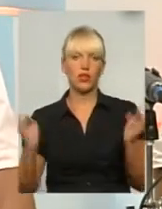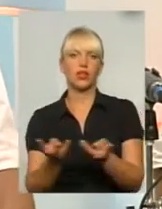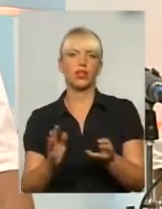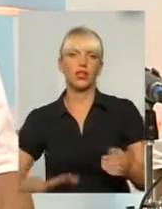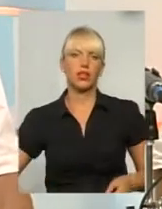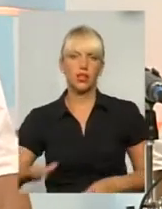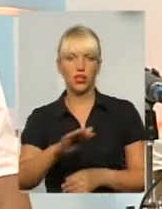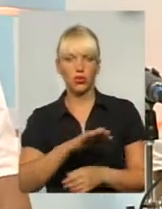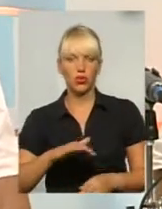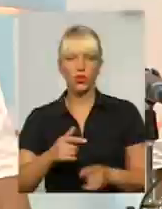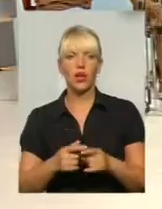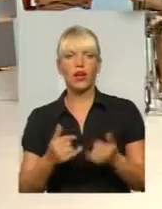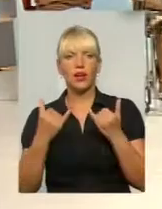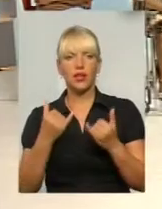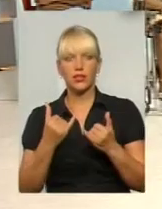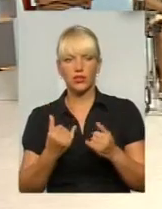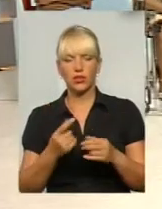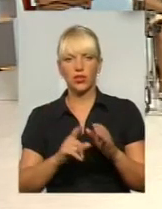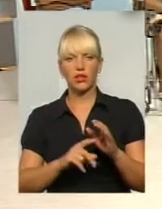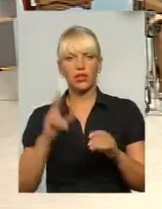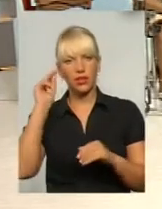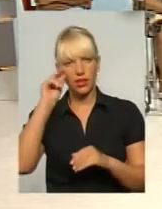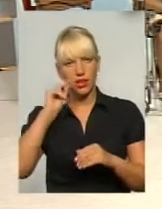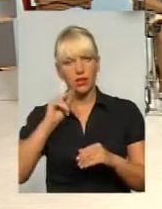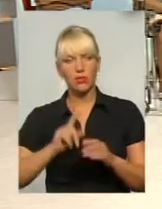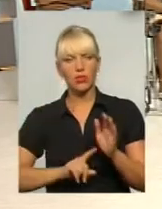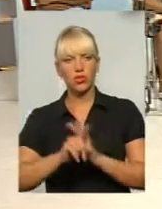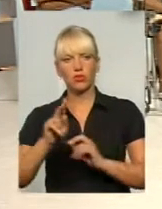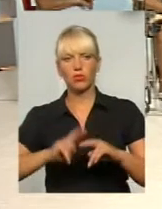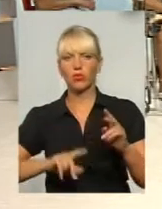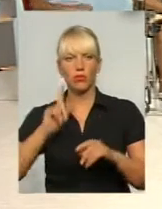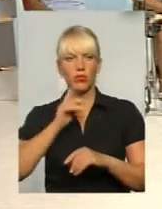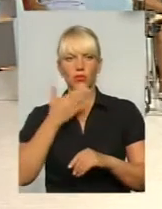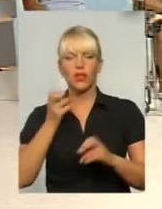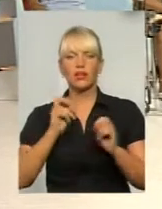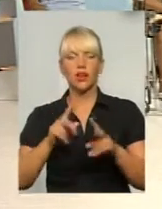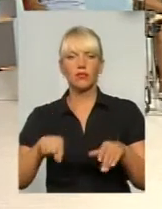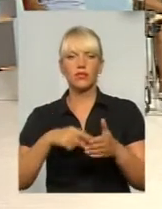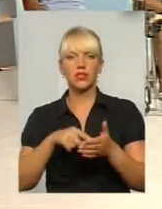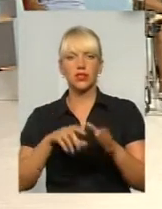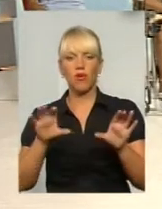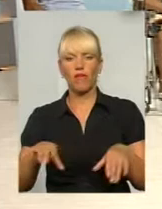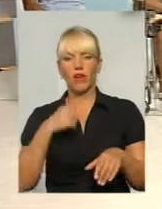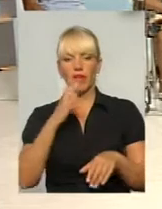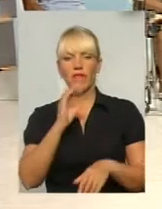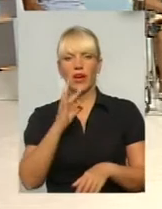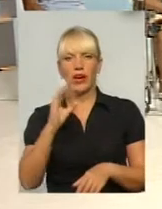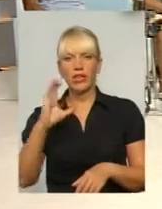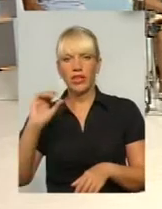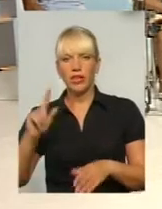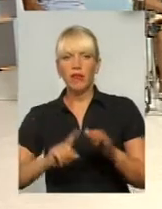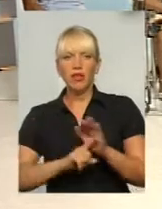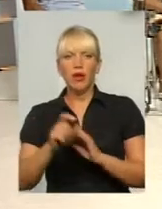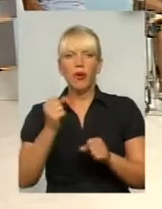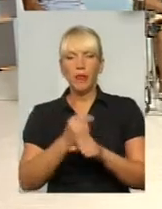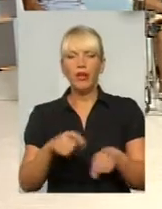Але на сьогодні дати початку будівництва ще поки що вона... Ну от так, як міський голова говорив, що в вересні ми розпочнемо роботи, я думаю, що